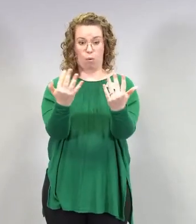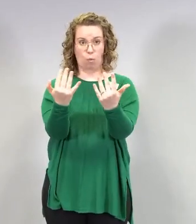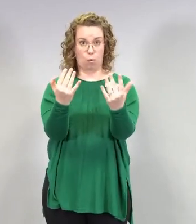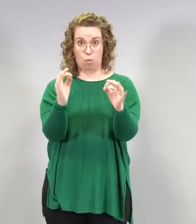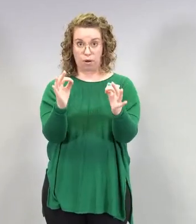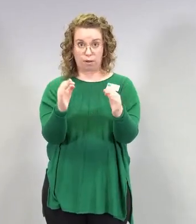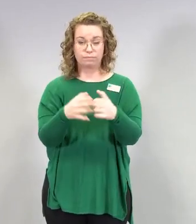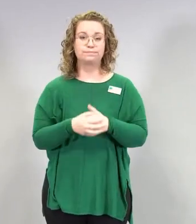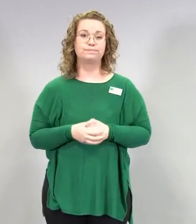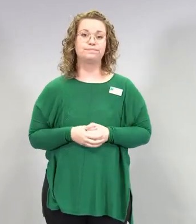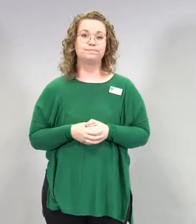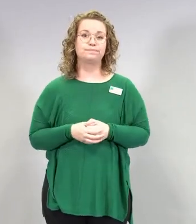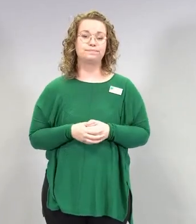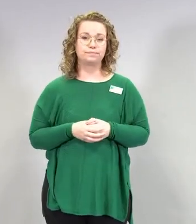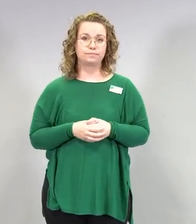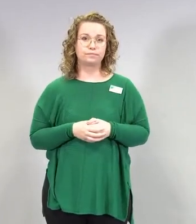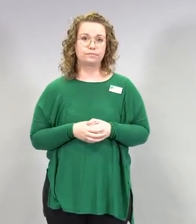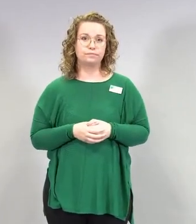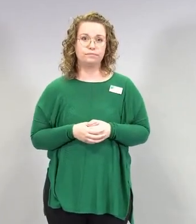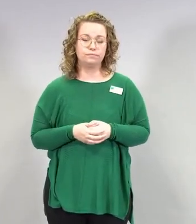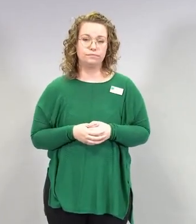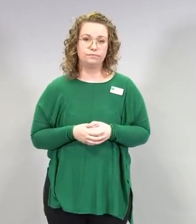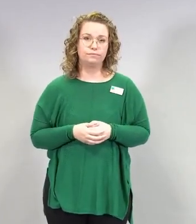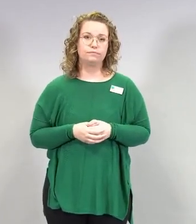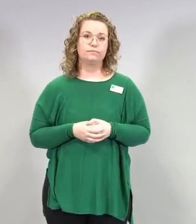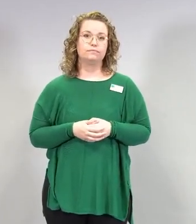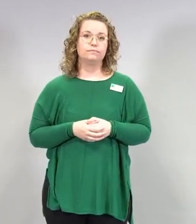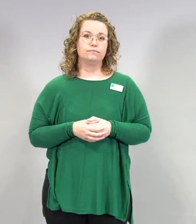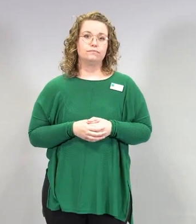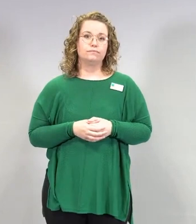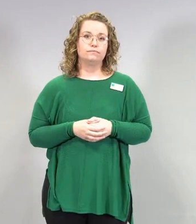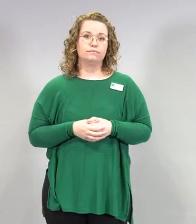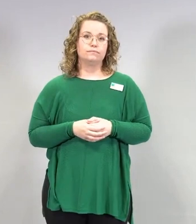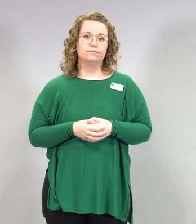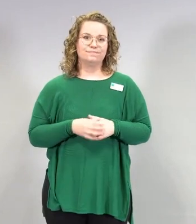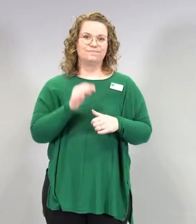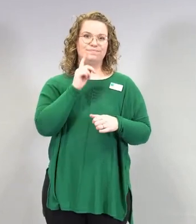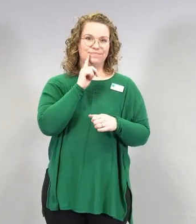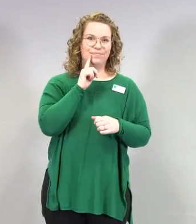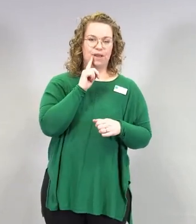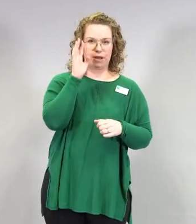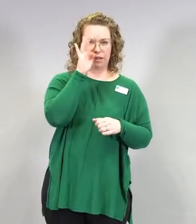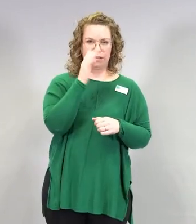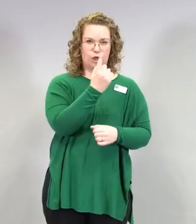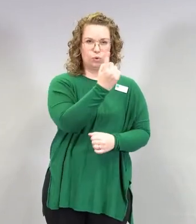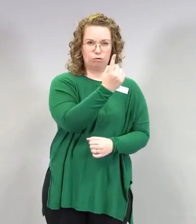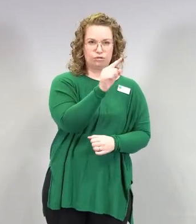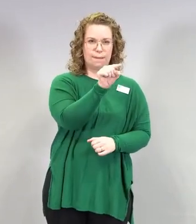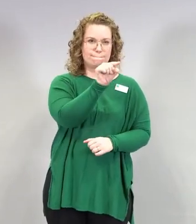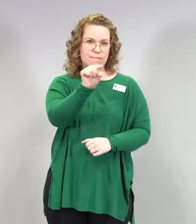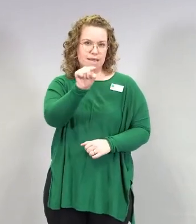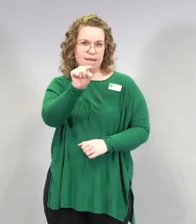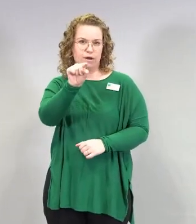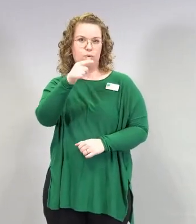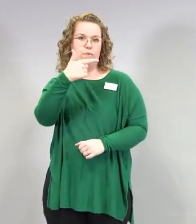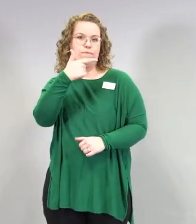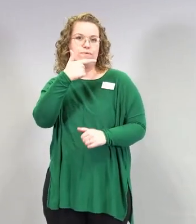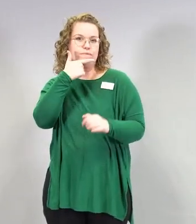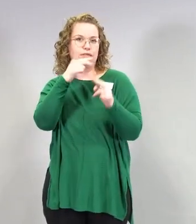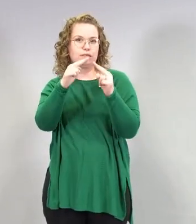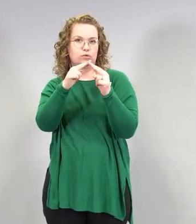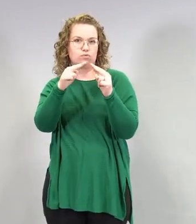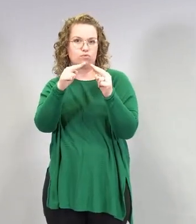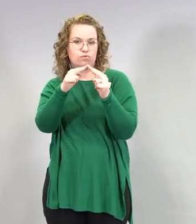puhutaan siis tästä yhtälöstä, että yksi miinus riskisuhde tarkoittaa sitä, että kuinka suuri se riski on